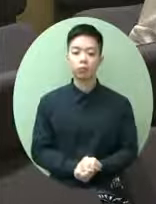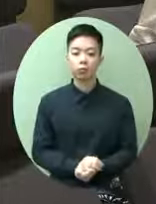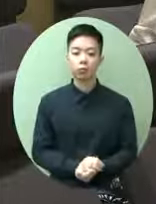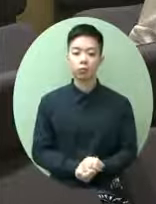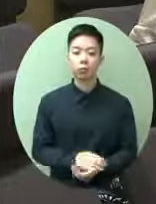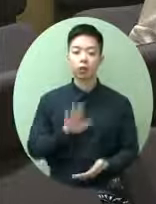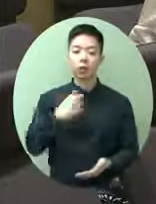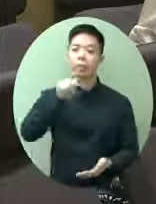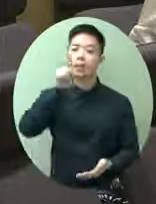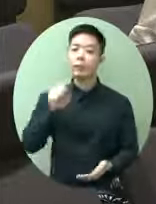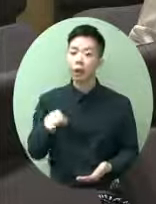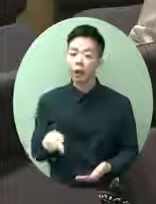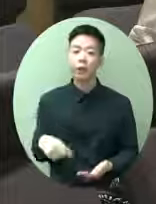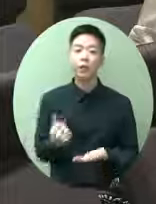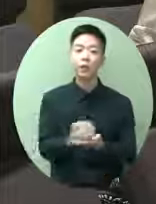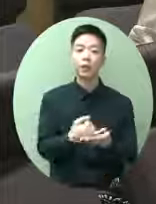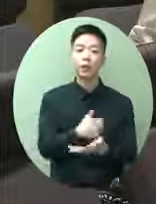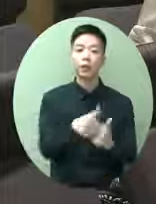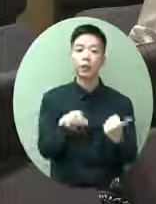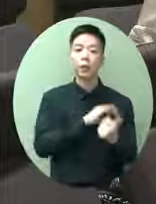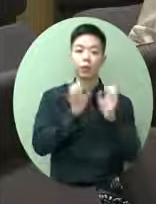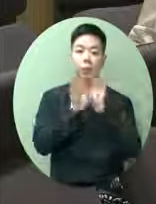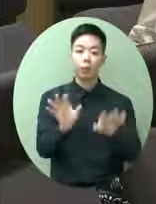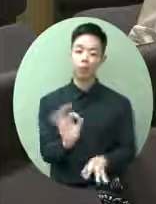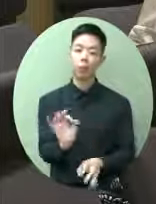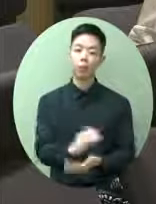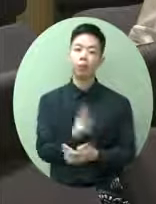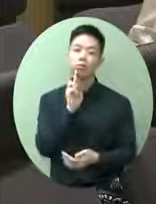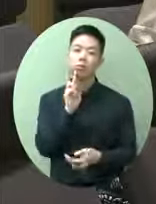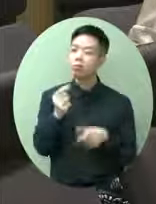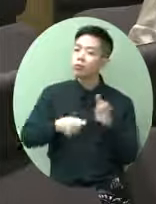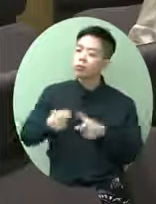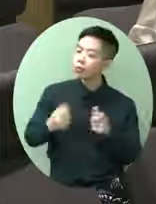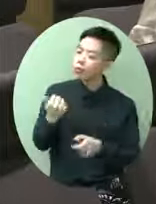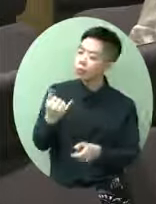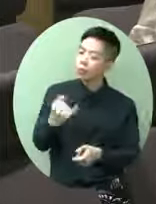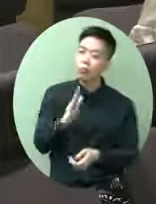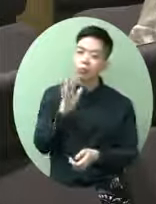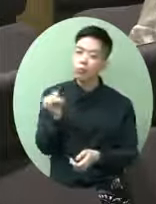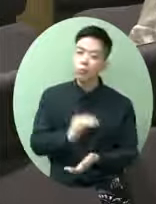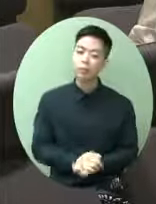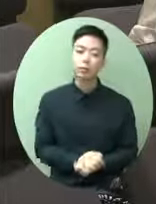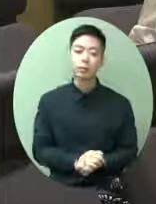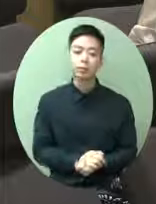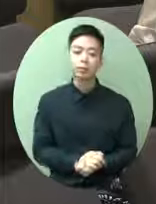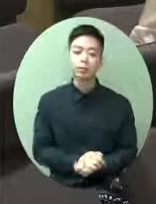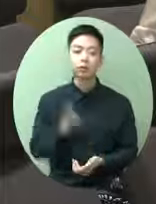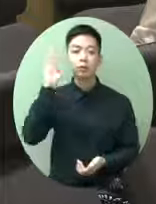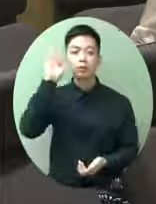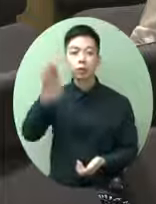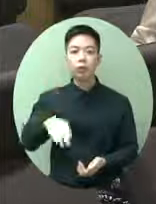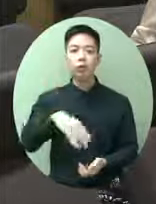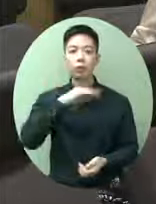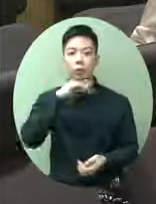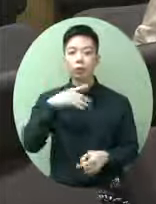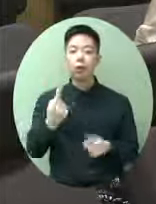會是沒有公開過的對他本人來說 是否公道呢還有對於一些未來還想參